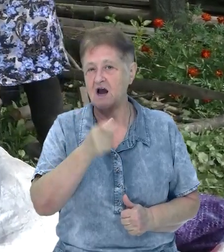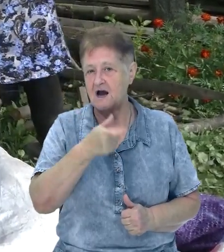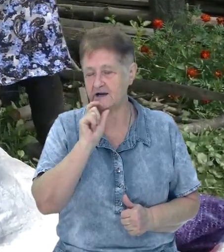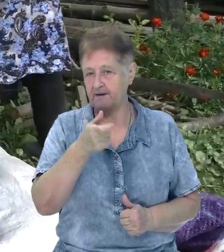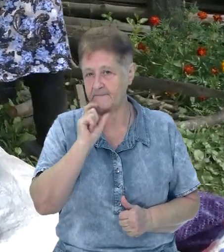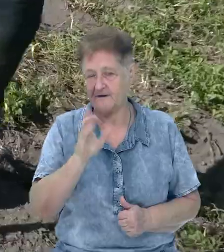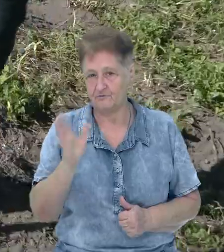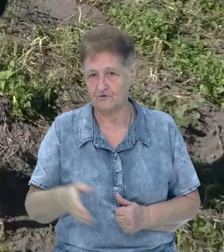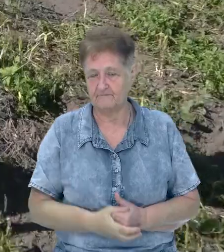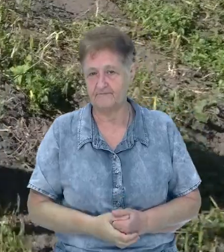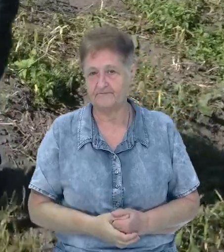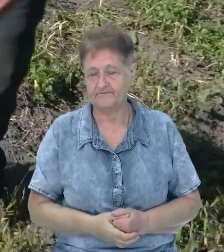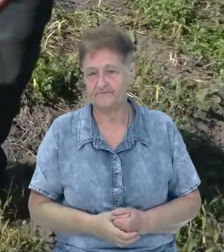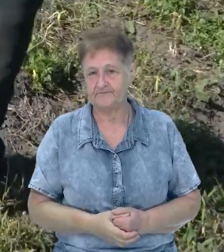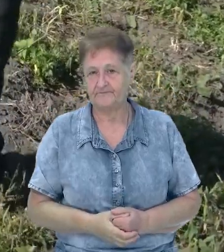немає, буде піти чай.